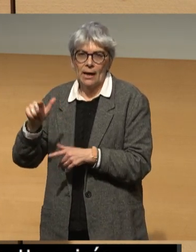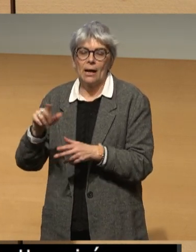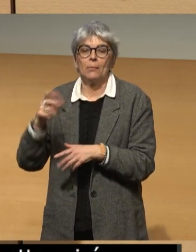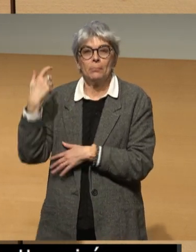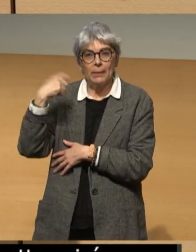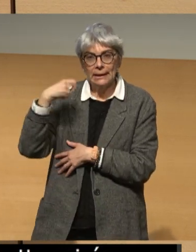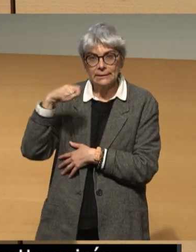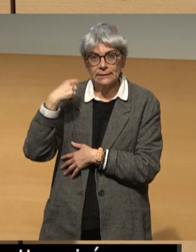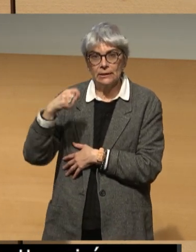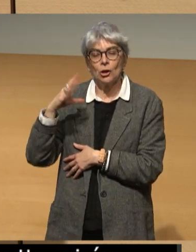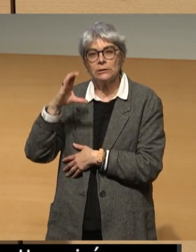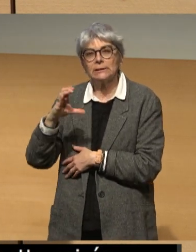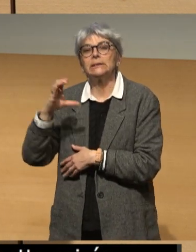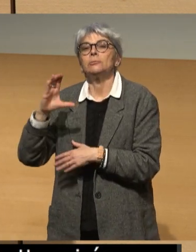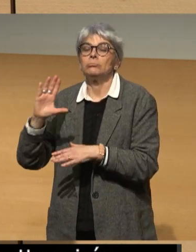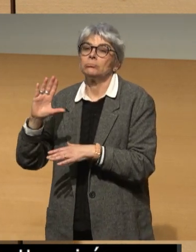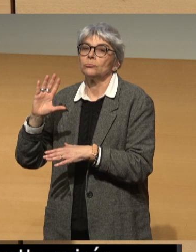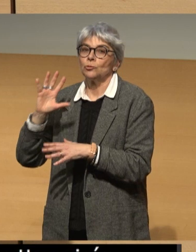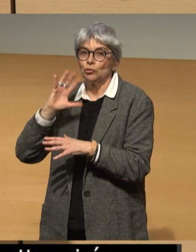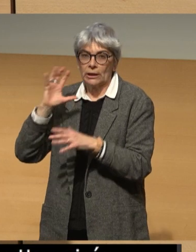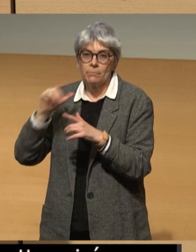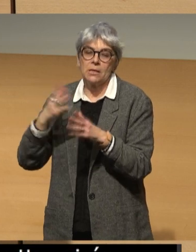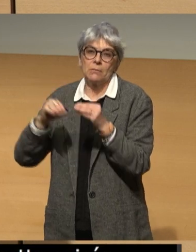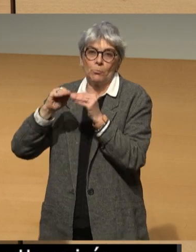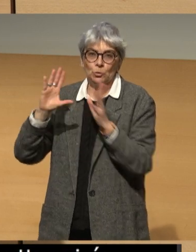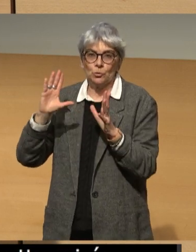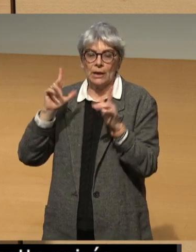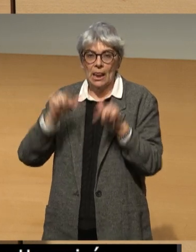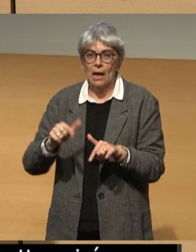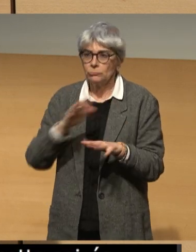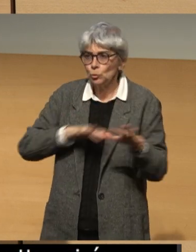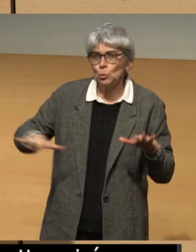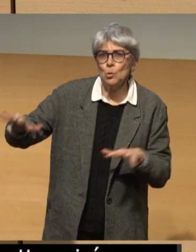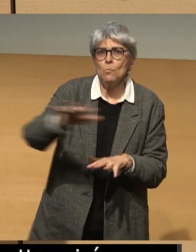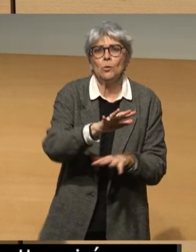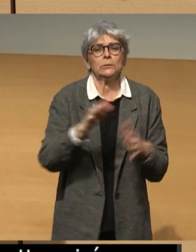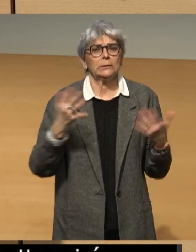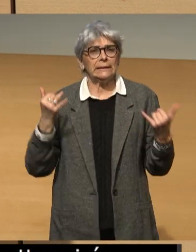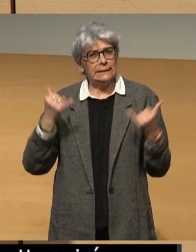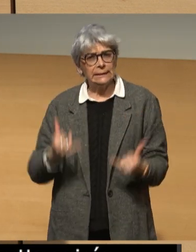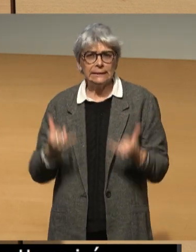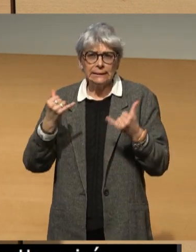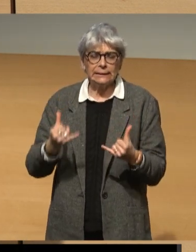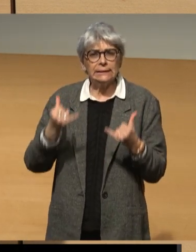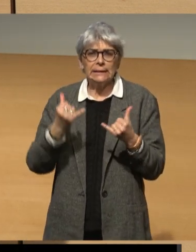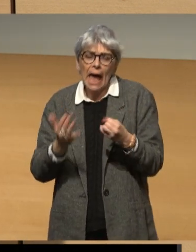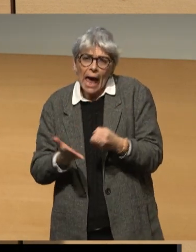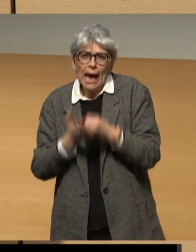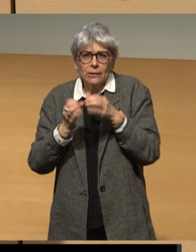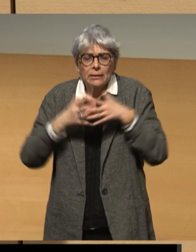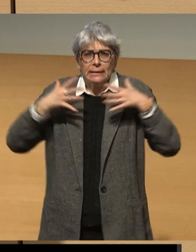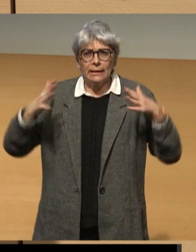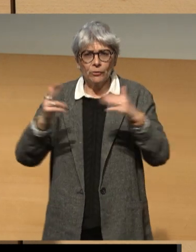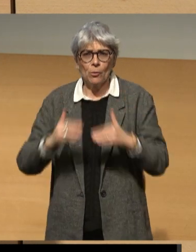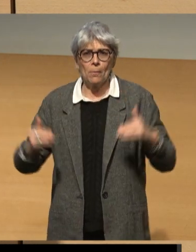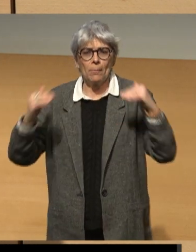président du CNCPH, cher Jérémy Bourrois, et puis vous tous qui avez contribué au développement de la plateforme